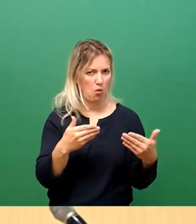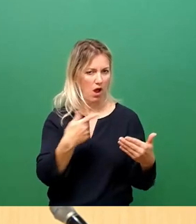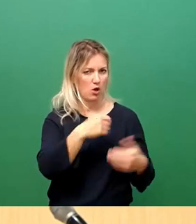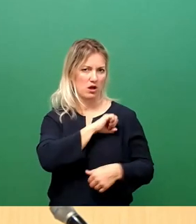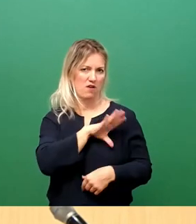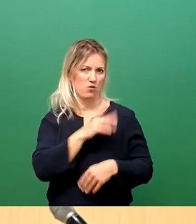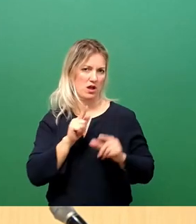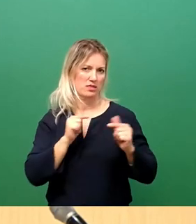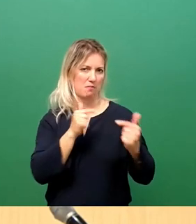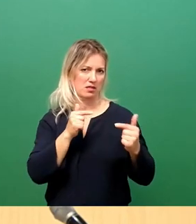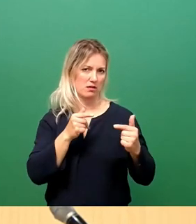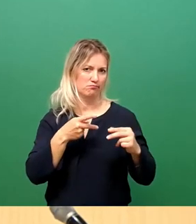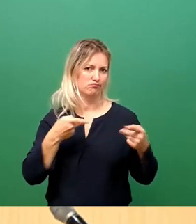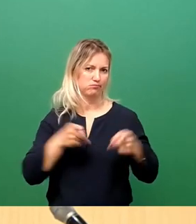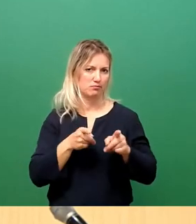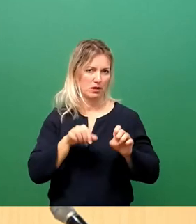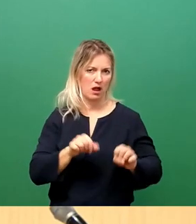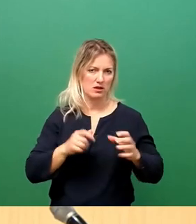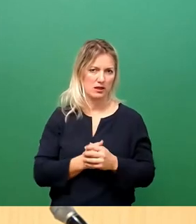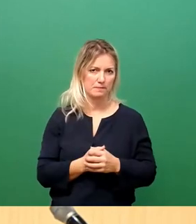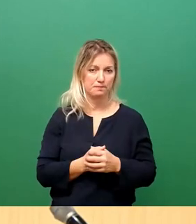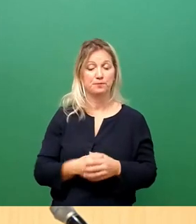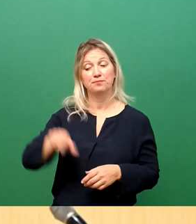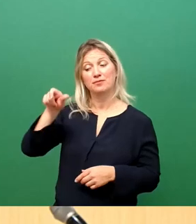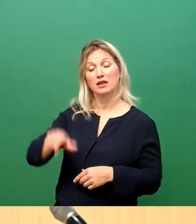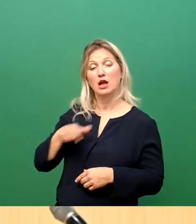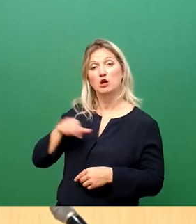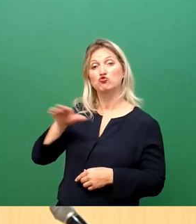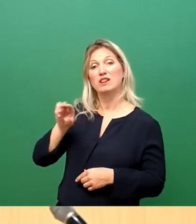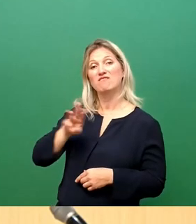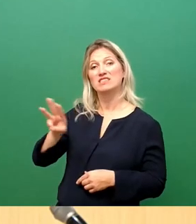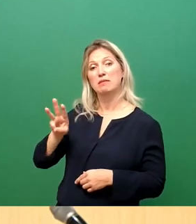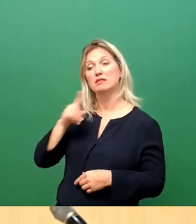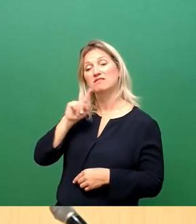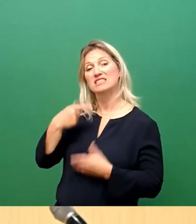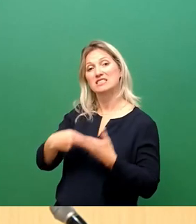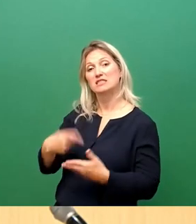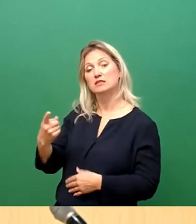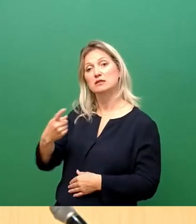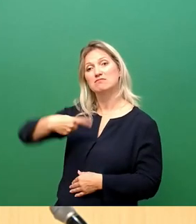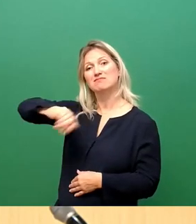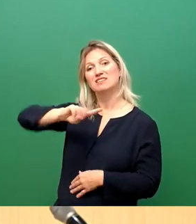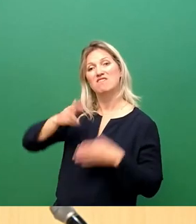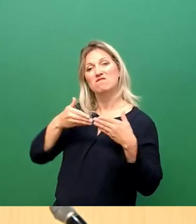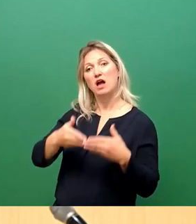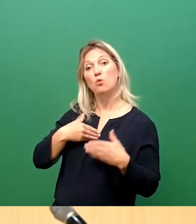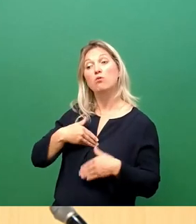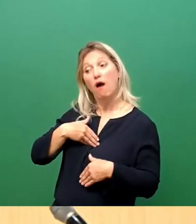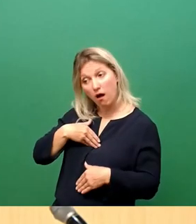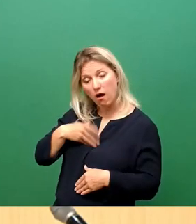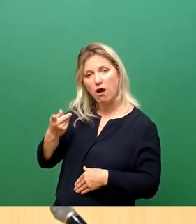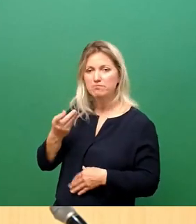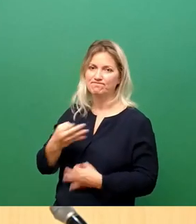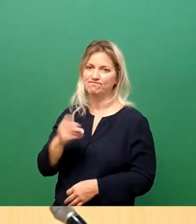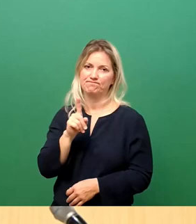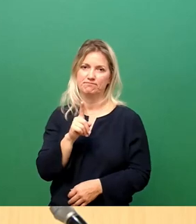Der Ansatz, der hier von Herrn Schulte-Wissermann aufgezeichnet wurde, überzeugt unsere Fraktion nicht. Zum einen stelle ich mir wirklich die